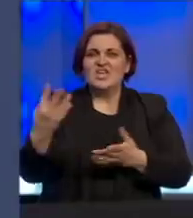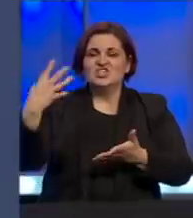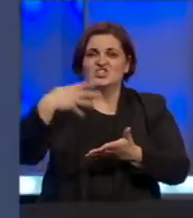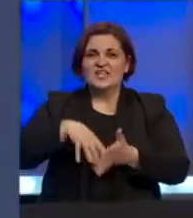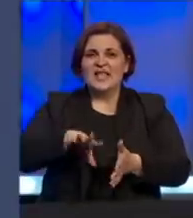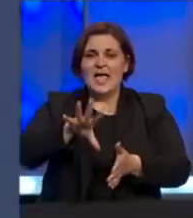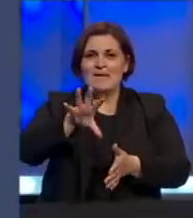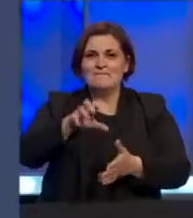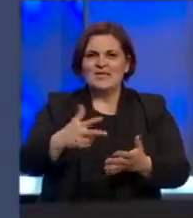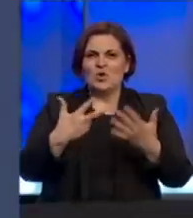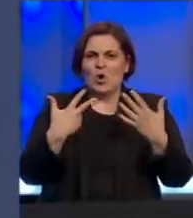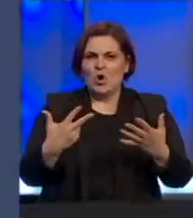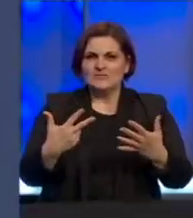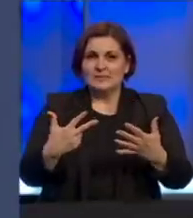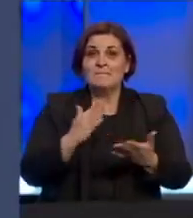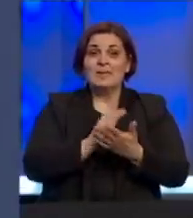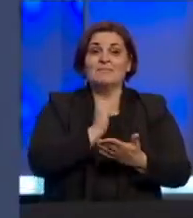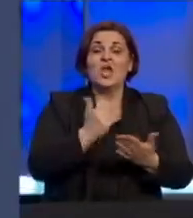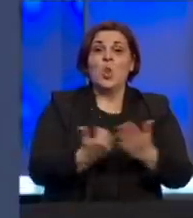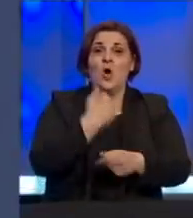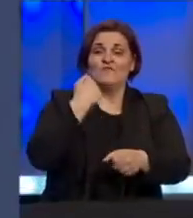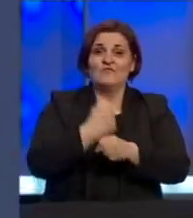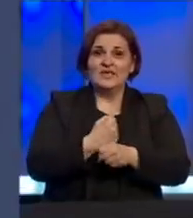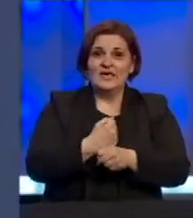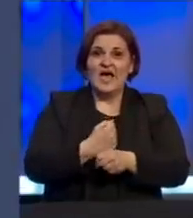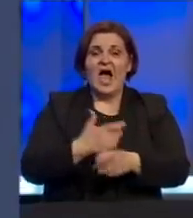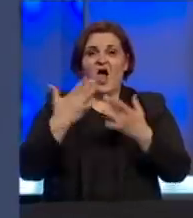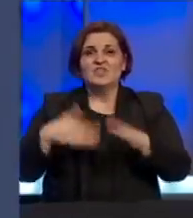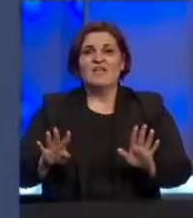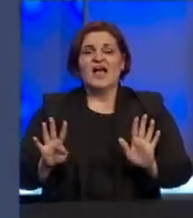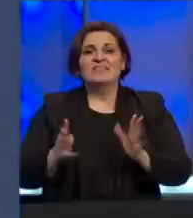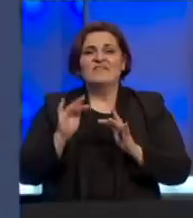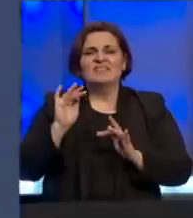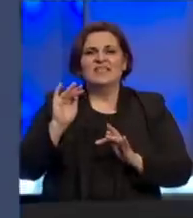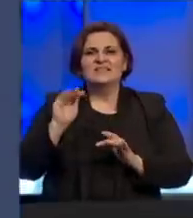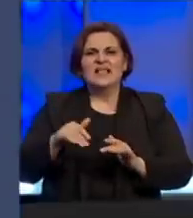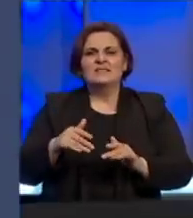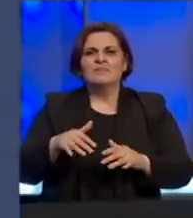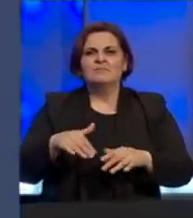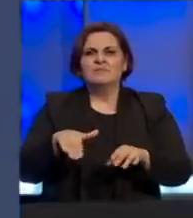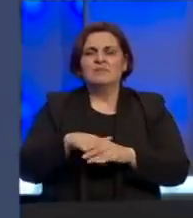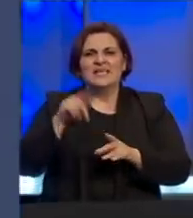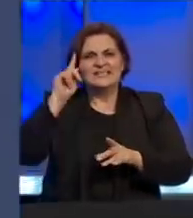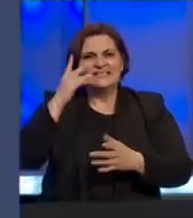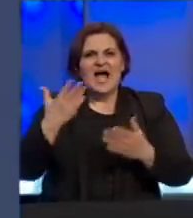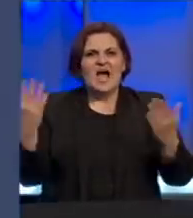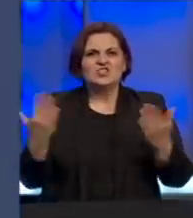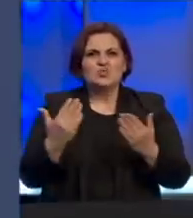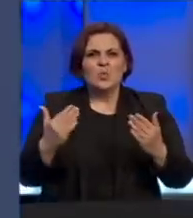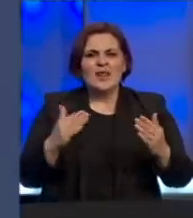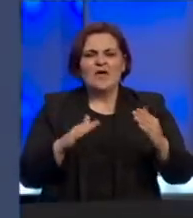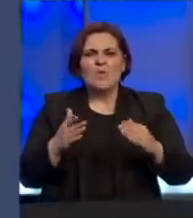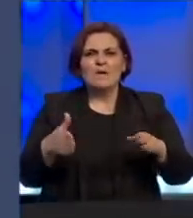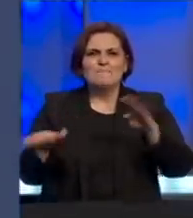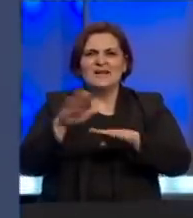.580 su bile prijave novih zaposlenika i odjava 19.000 zaposlenika, što u nekom prebijenom stanju